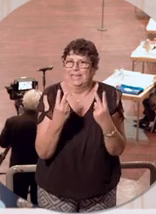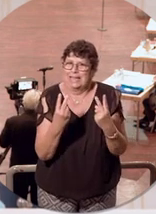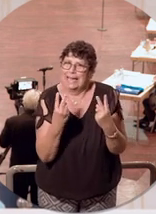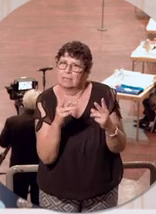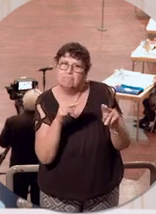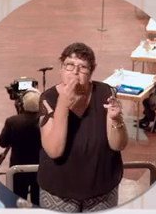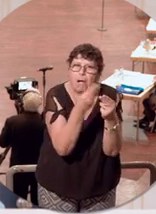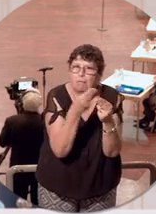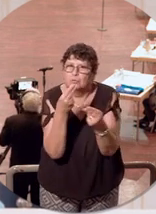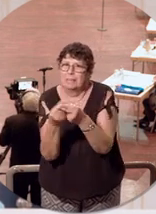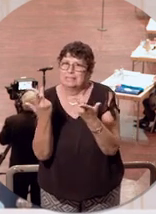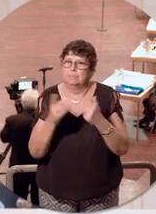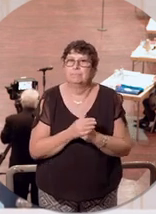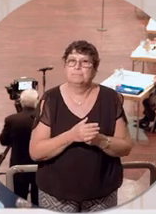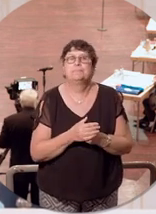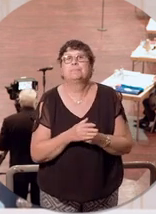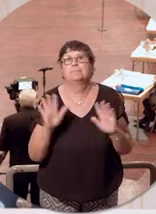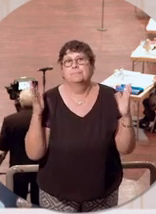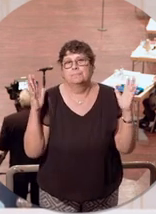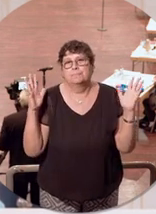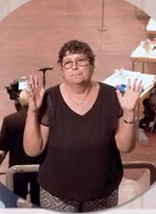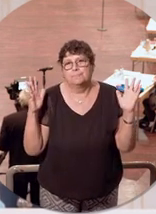unsere Verfassung vorgibt, meine Damen und Herren.